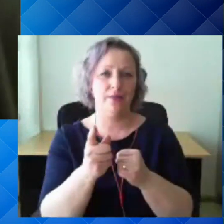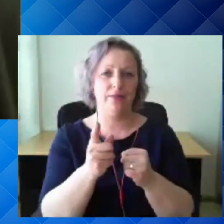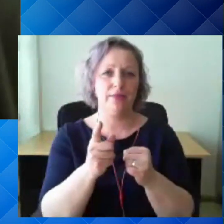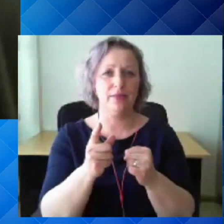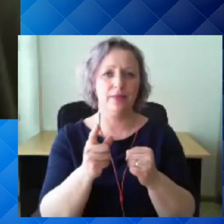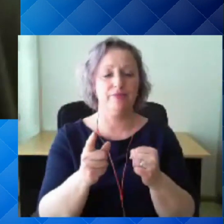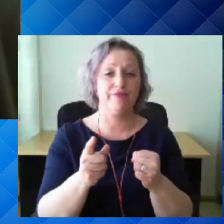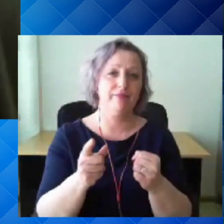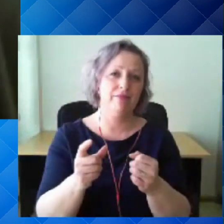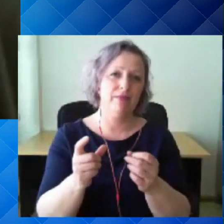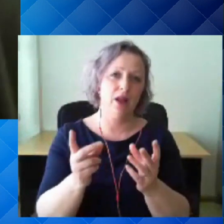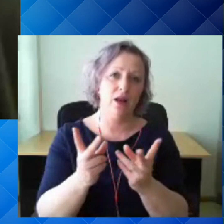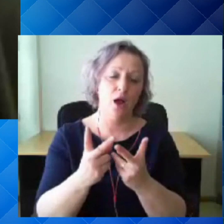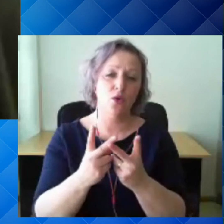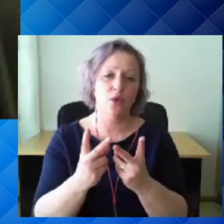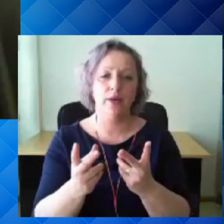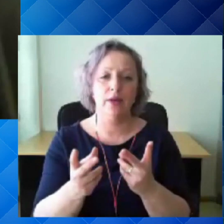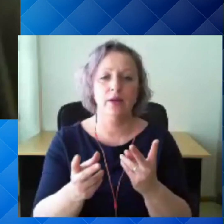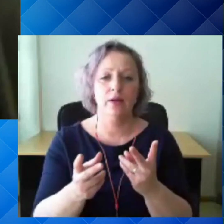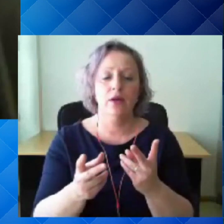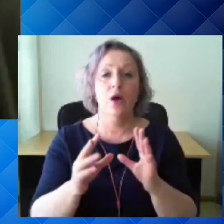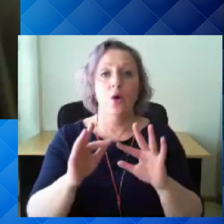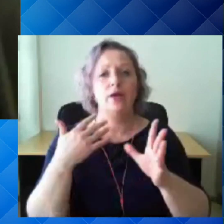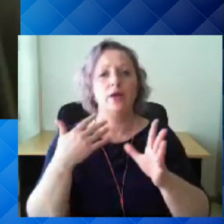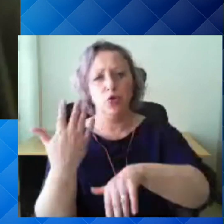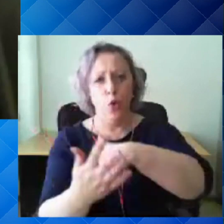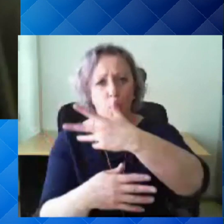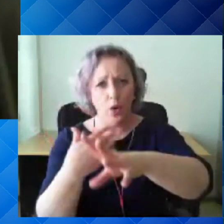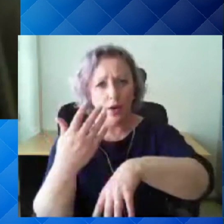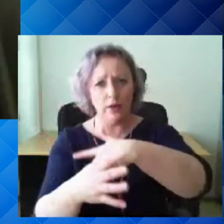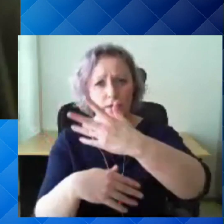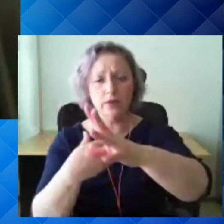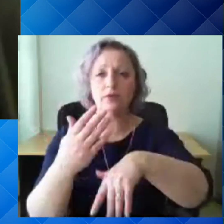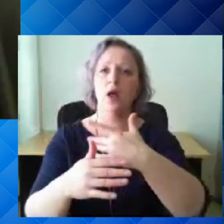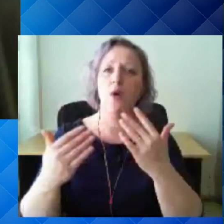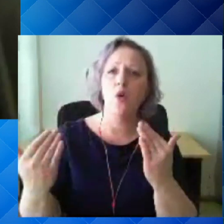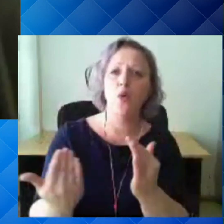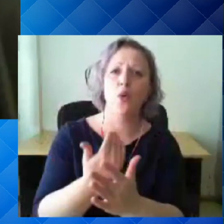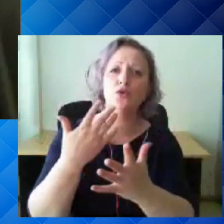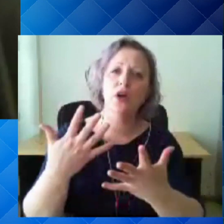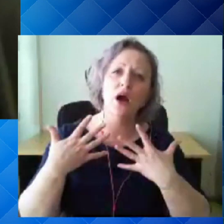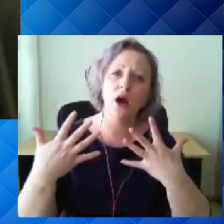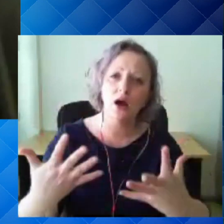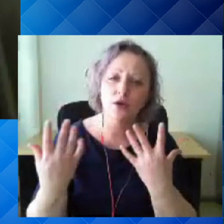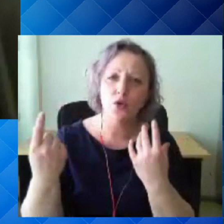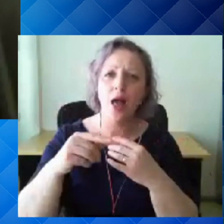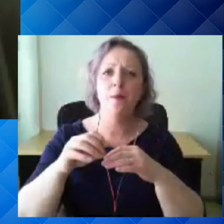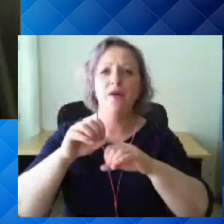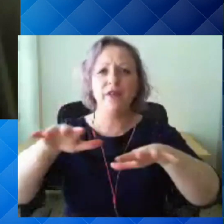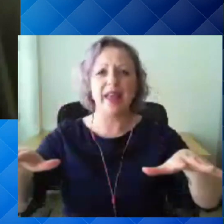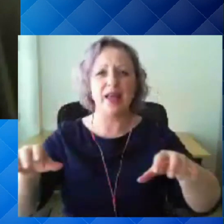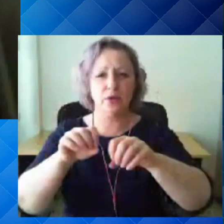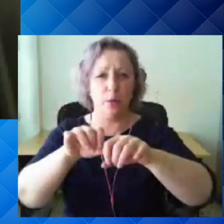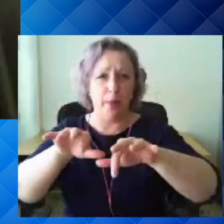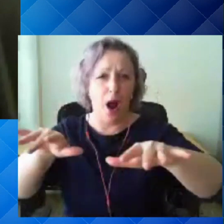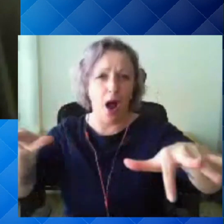aga siin üks on siis see, et see tuul tuleb ja uus õhk tuleb ja hajutab seda viirus, teine on ka see,